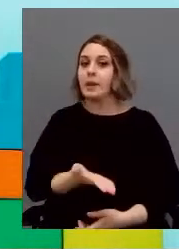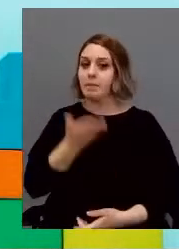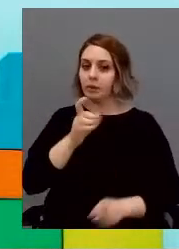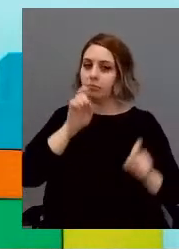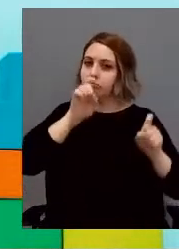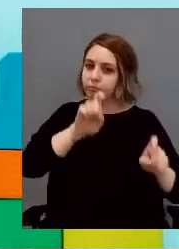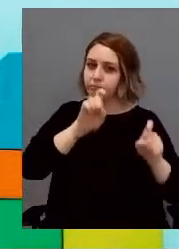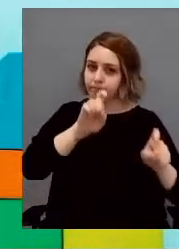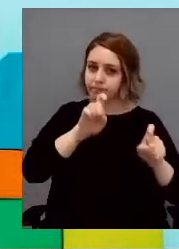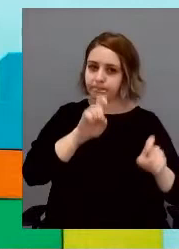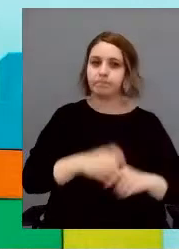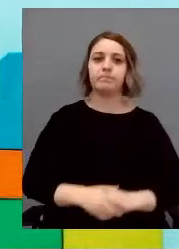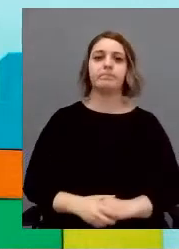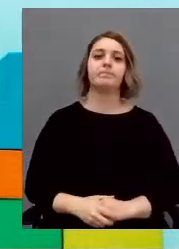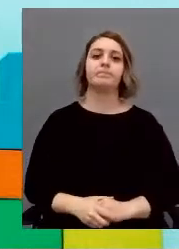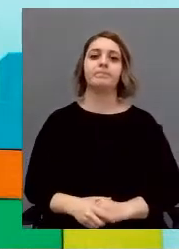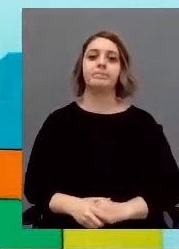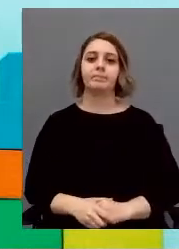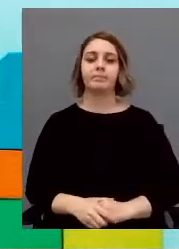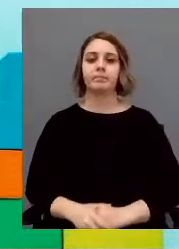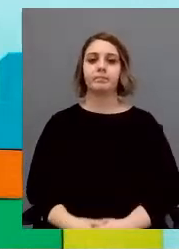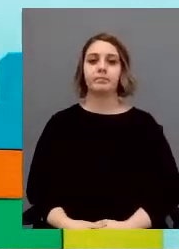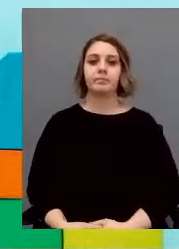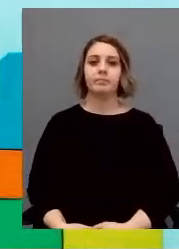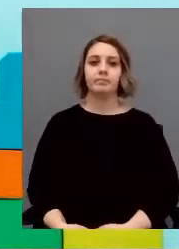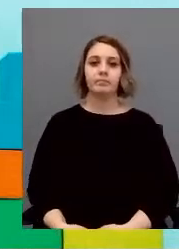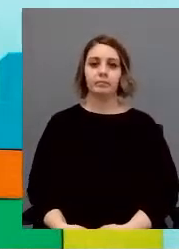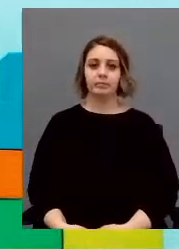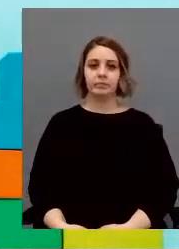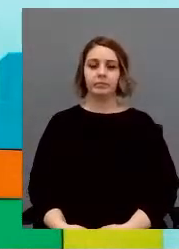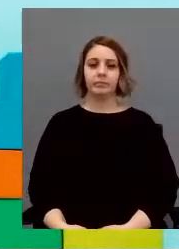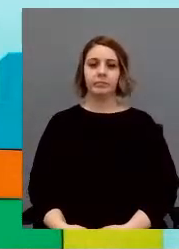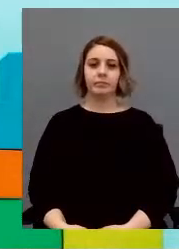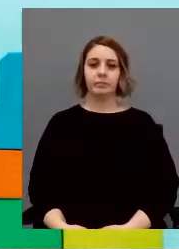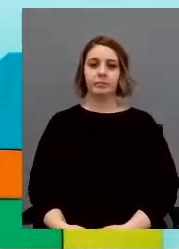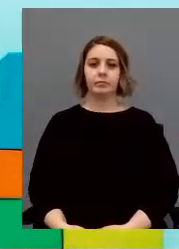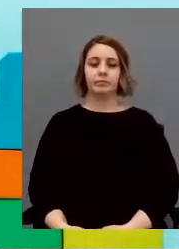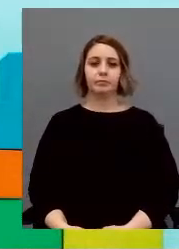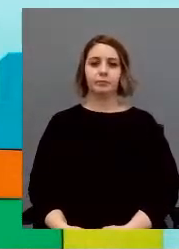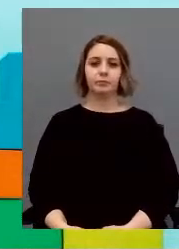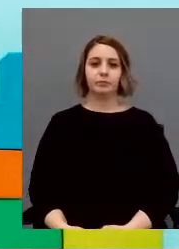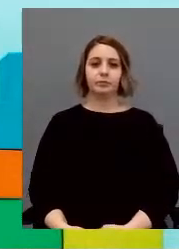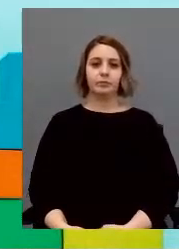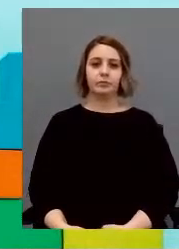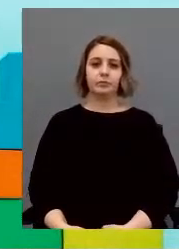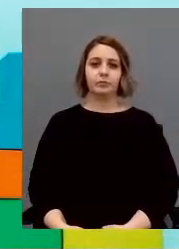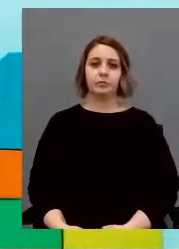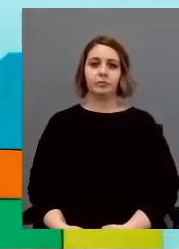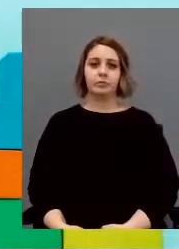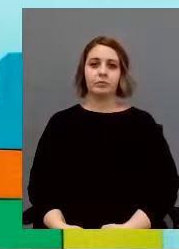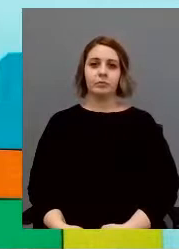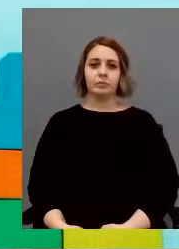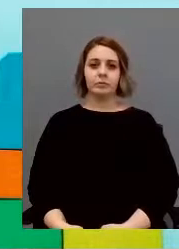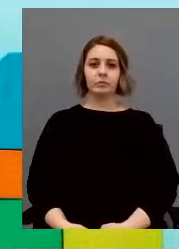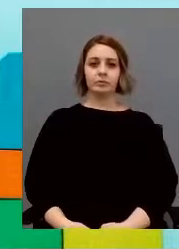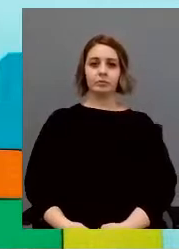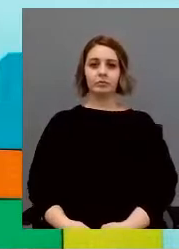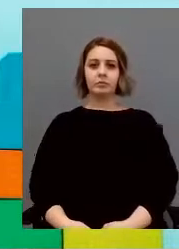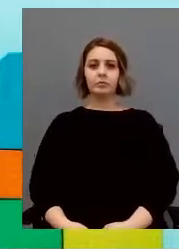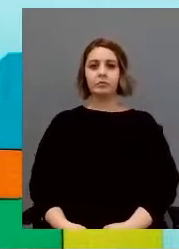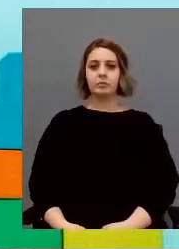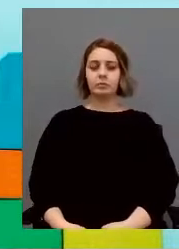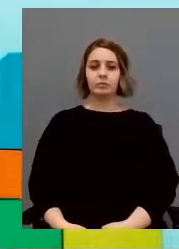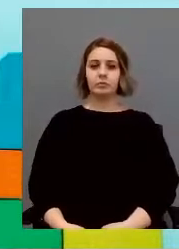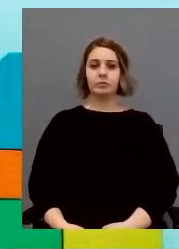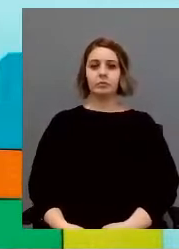questo invece è uno schema di tutte le proposte educative che abbiamo a Cascina